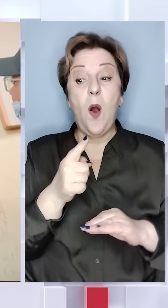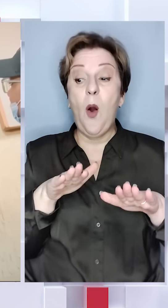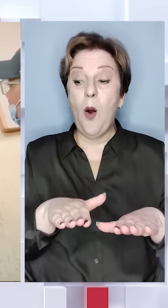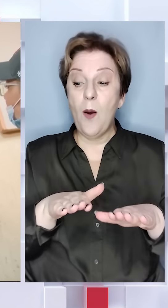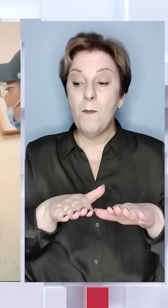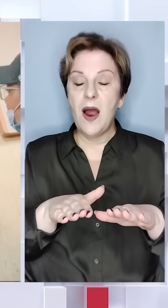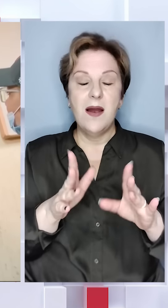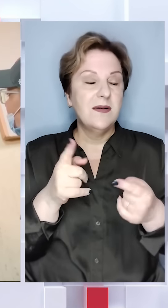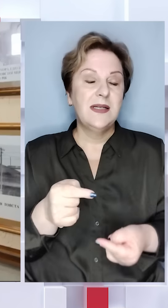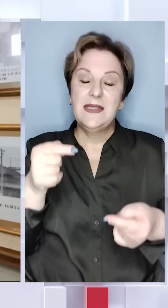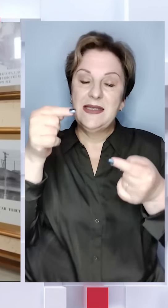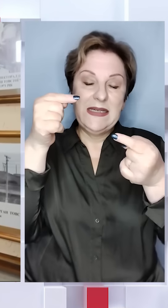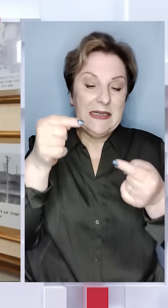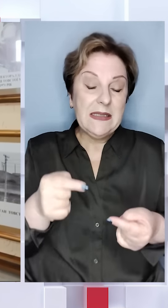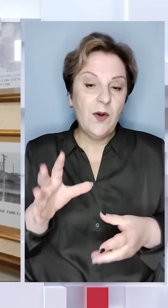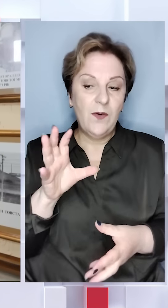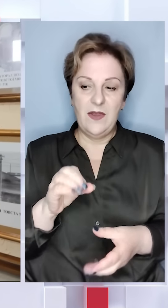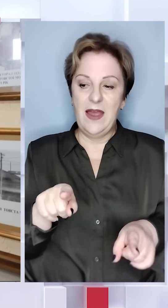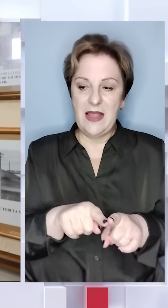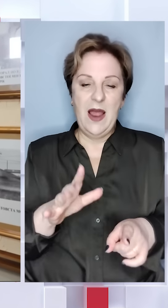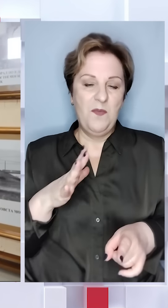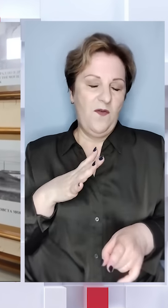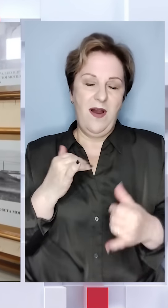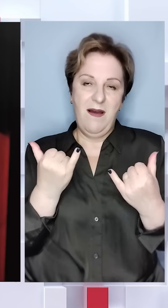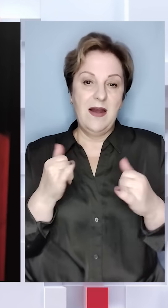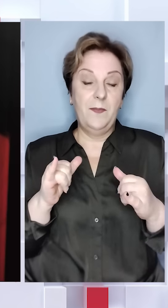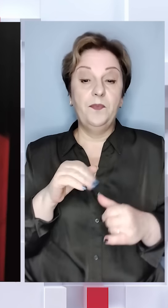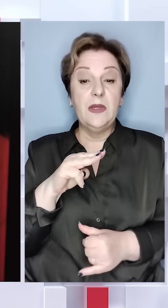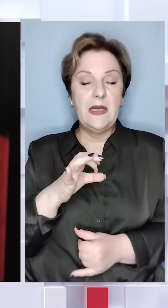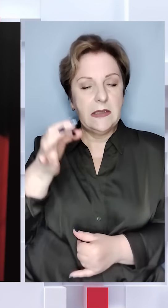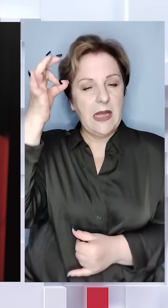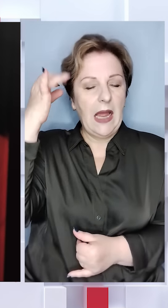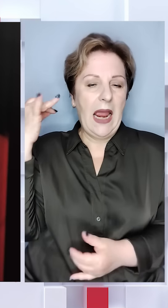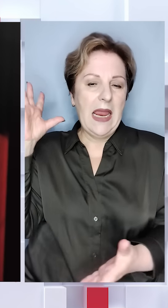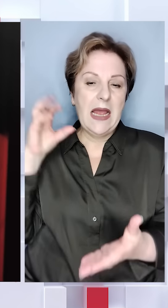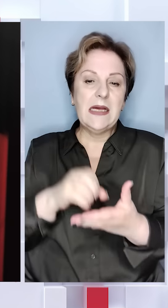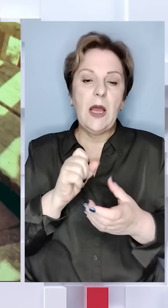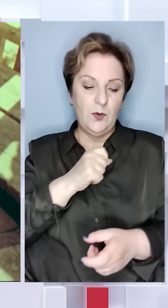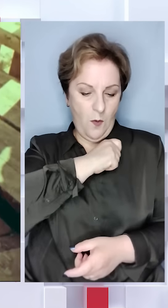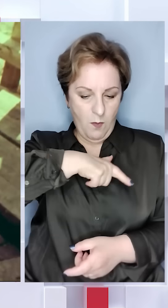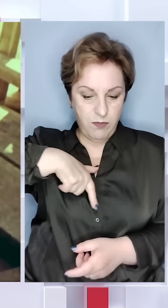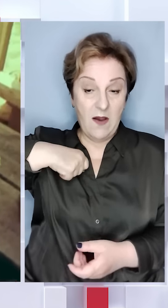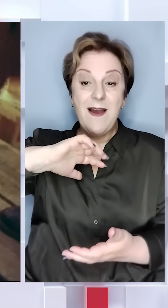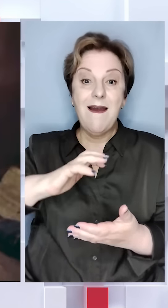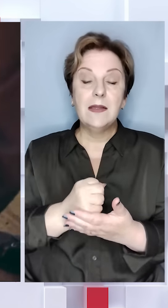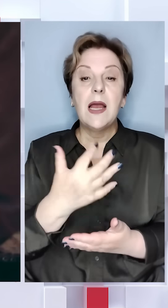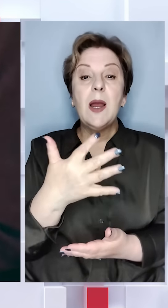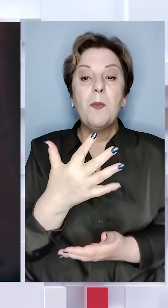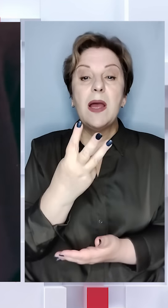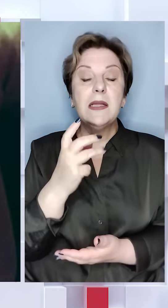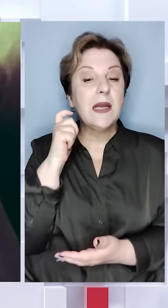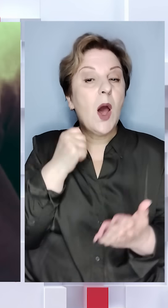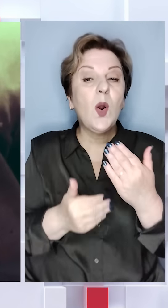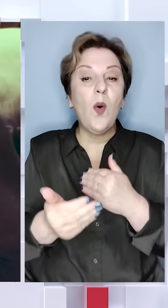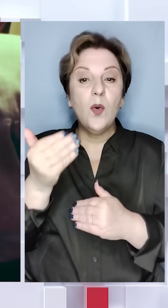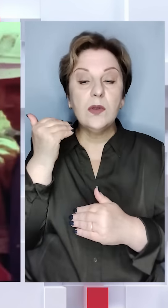місці зійшлося все. І так буває потім біро. ТСН нагадає історію золотої пекторалі, яку знайшли 53